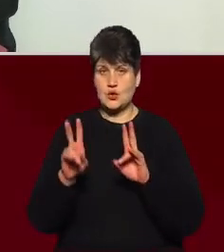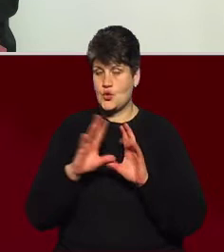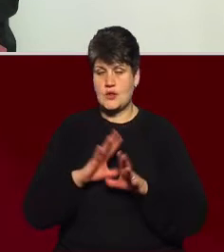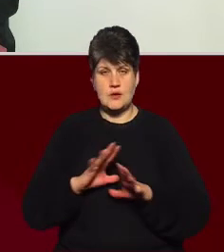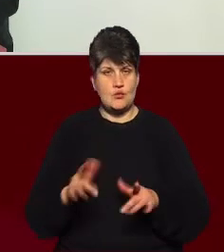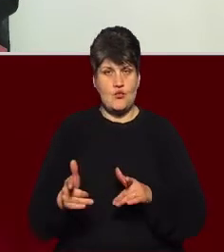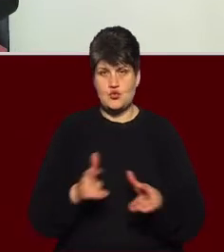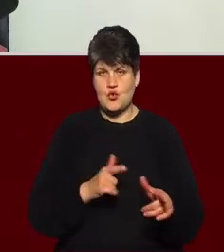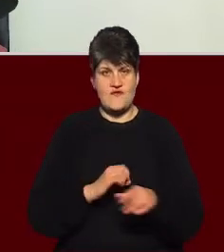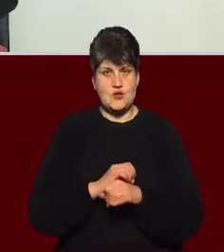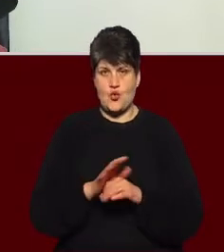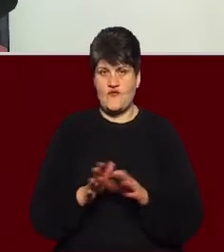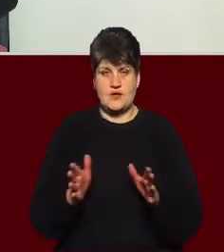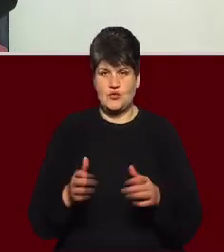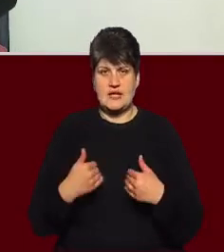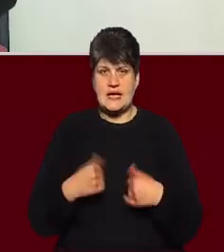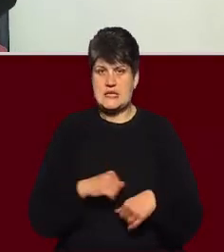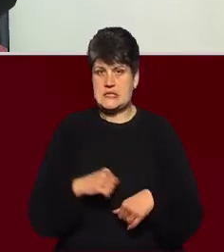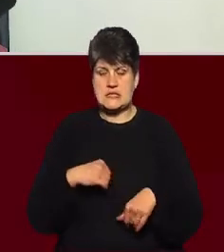Я сам перехворів ковідом двічі.